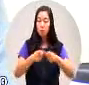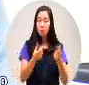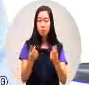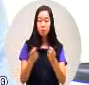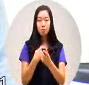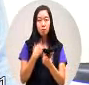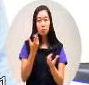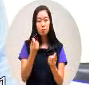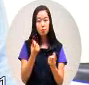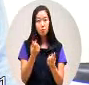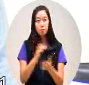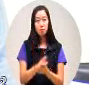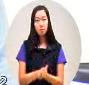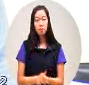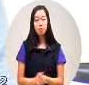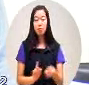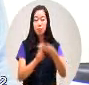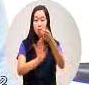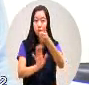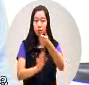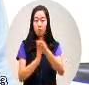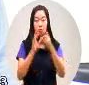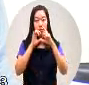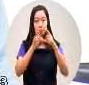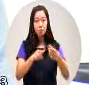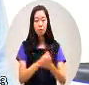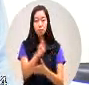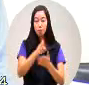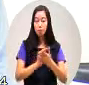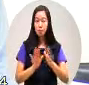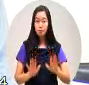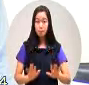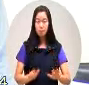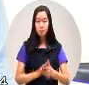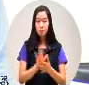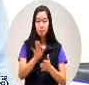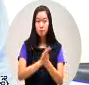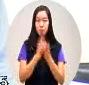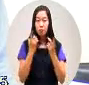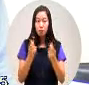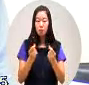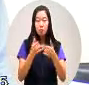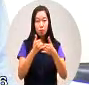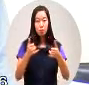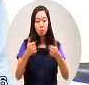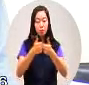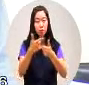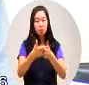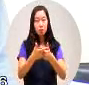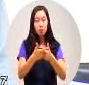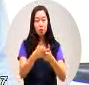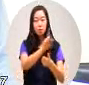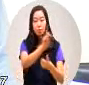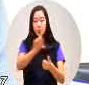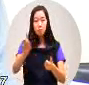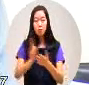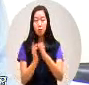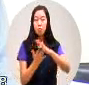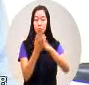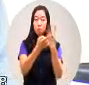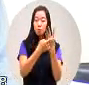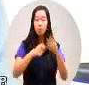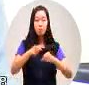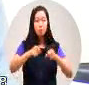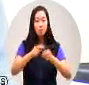请主委答复一下你现在延民会大概有哪些产业计划